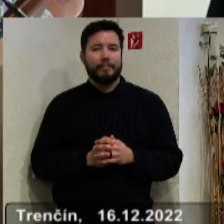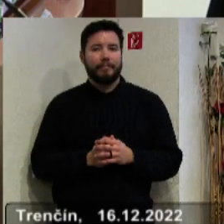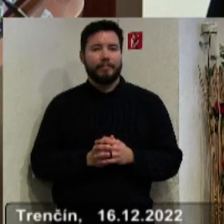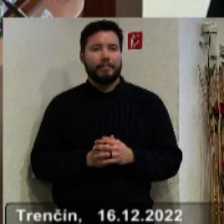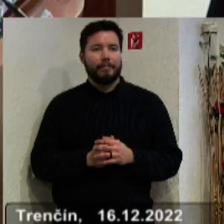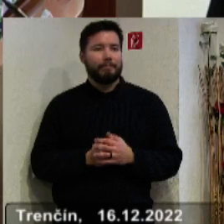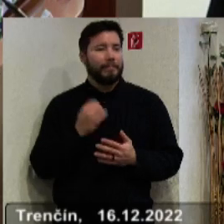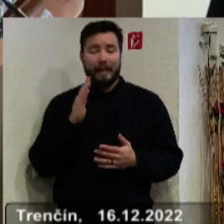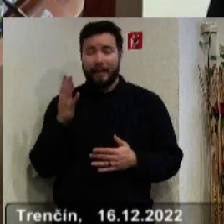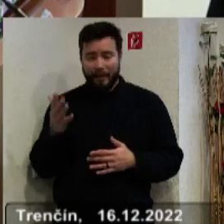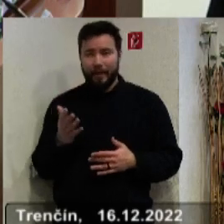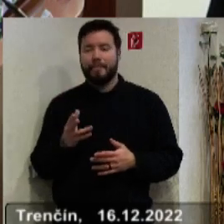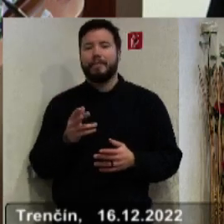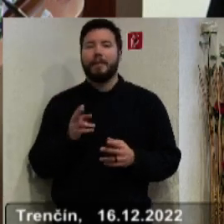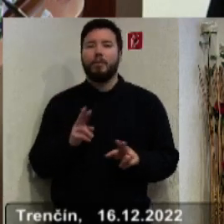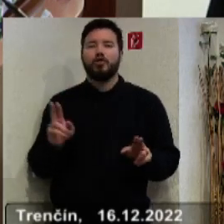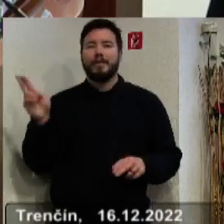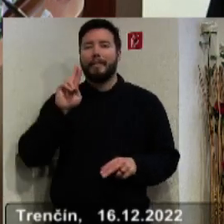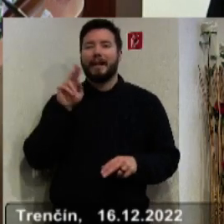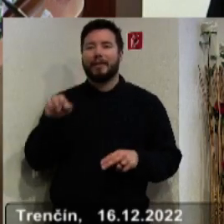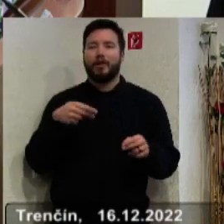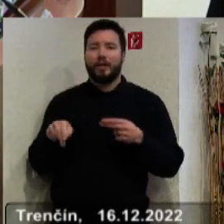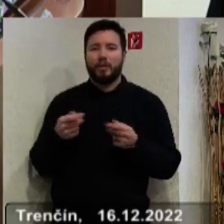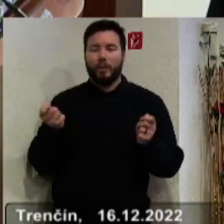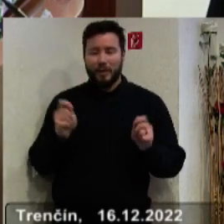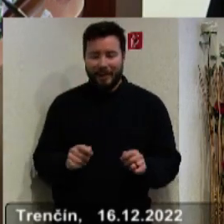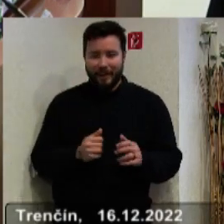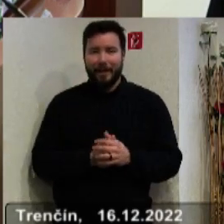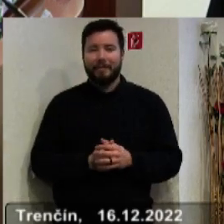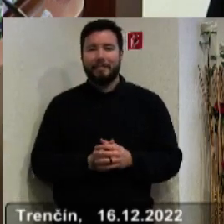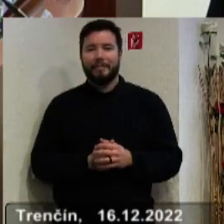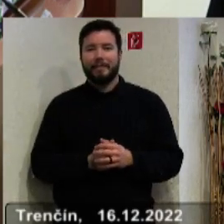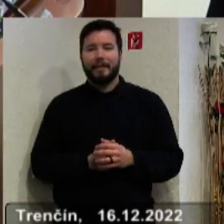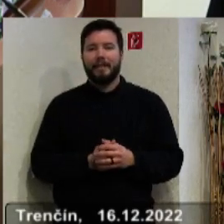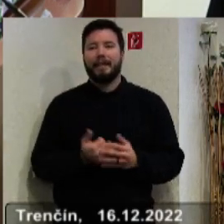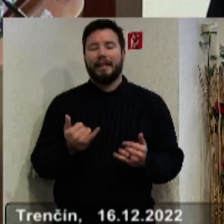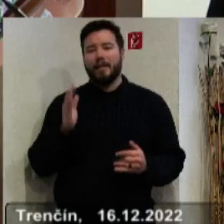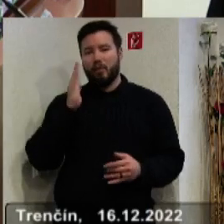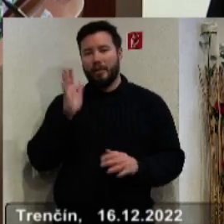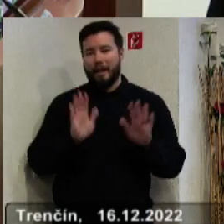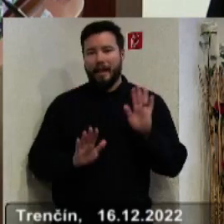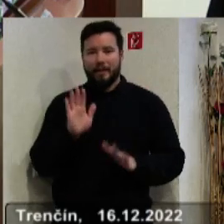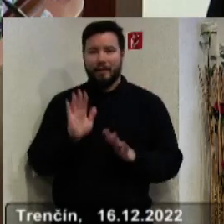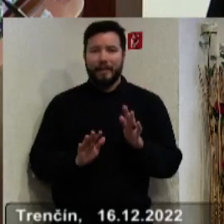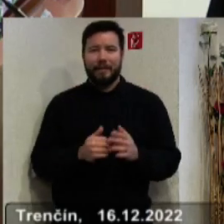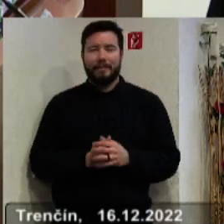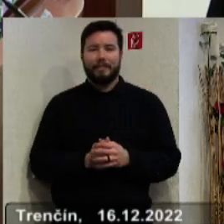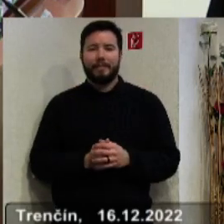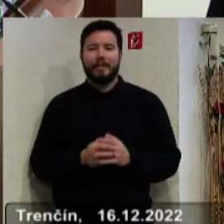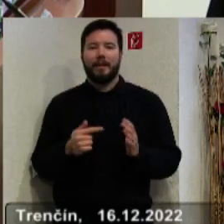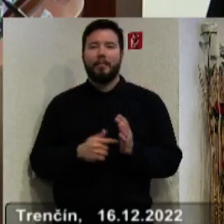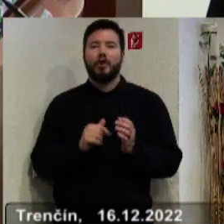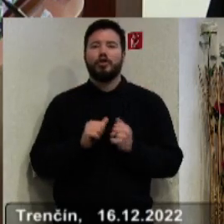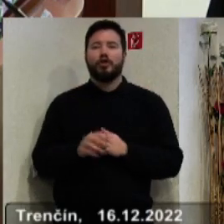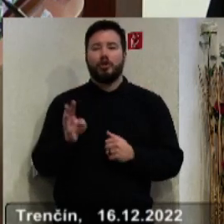Ak nie, tak uzatváram možnosť hlási sa do diskusie a budeme hlasovať o návrhu uznesenia, ktoré je uvednené pod bodom číslo